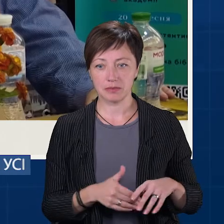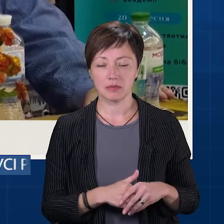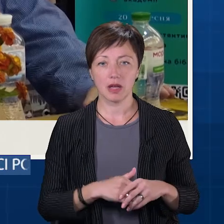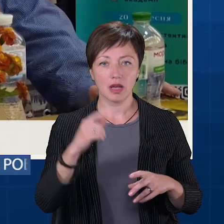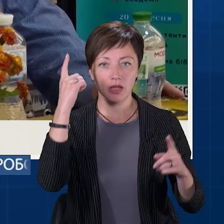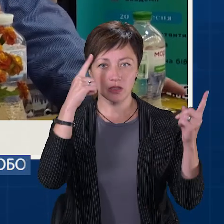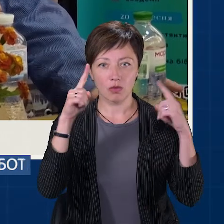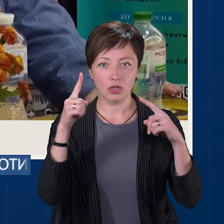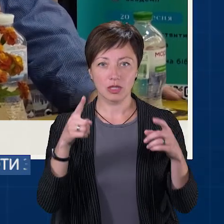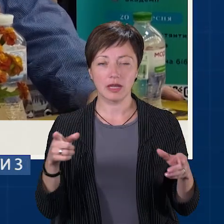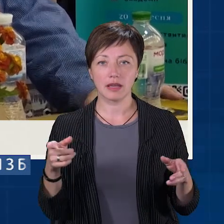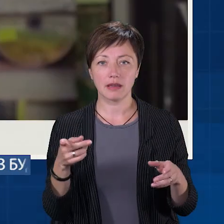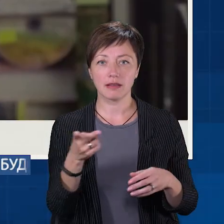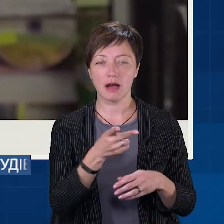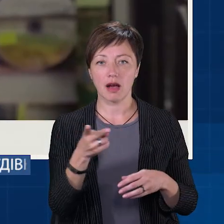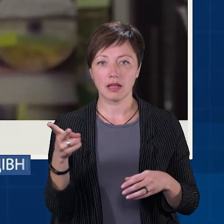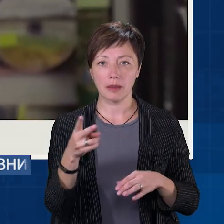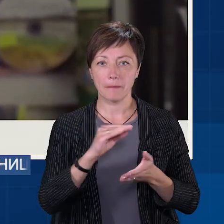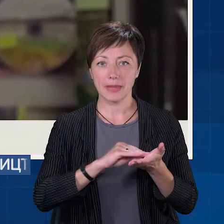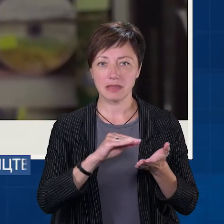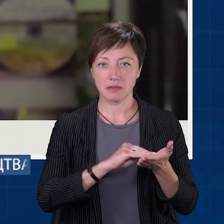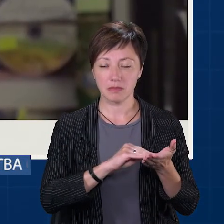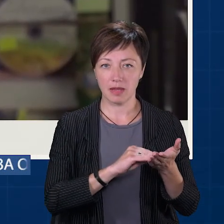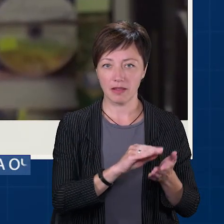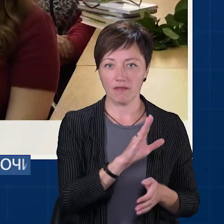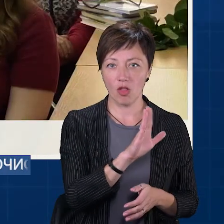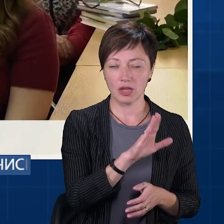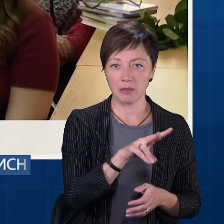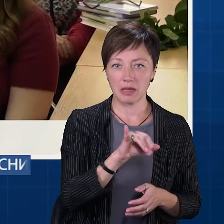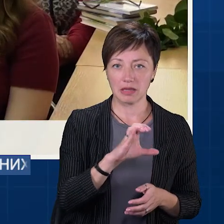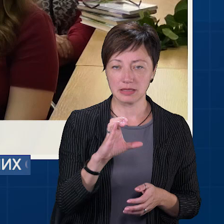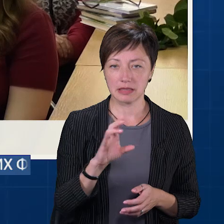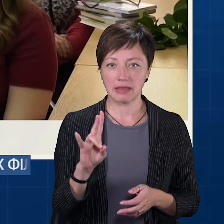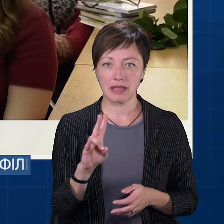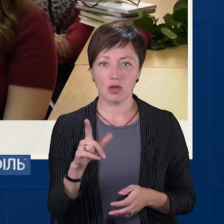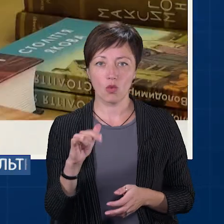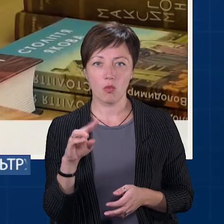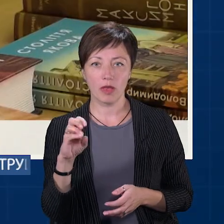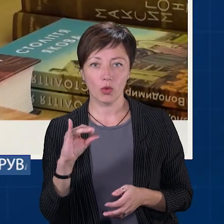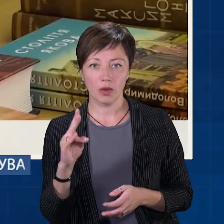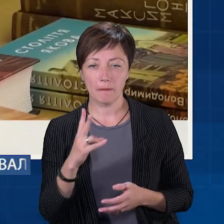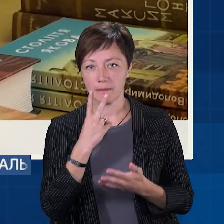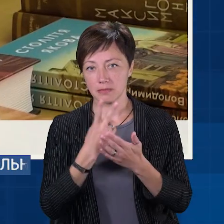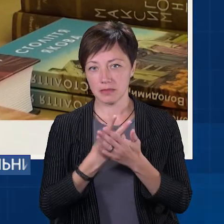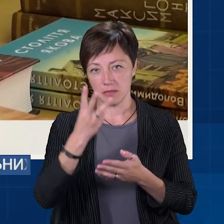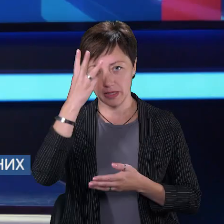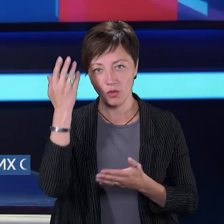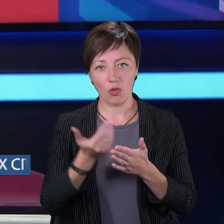Творча діада. Письменники Володимир Лис і Надія Гуменюк презентували в Хмельницькому свої книжкові новинки.